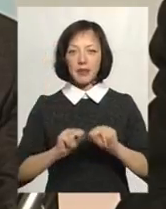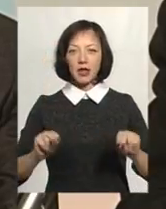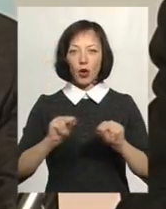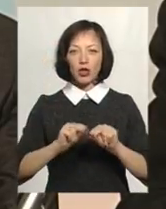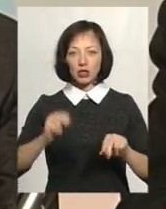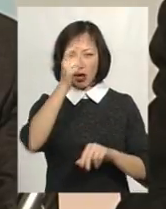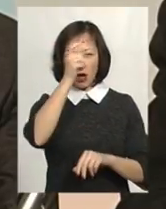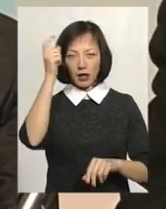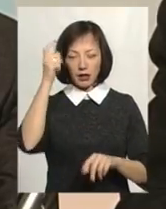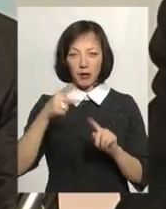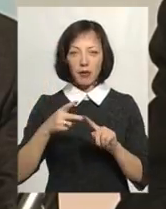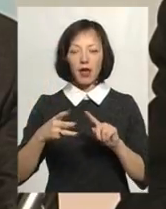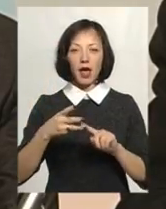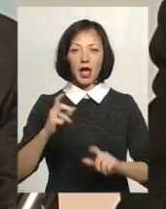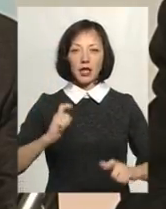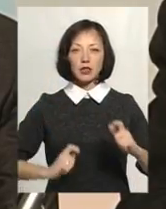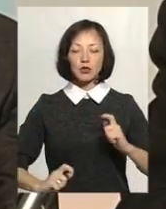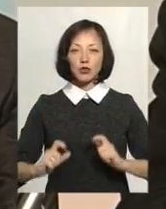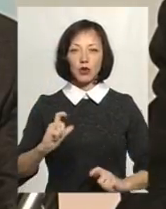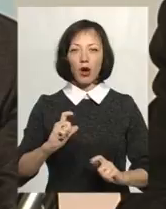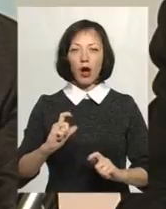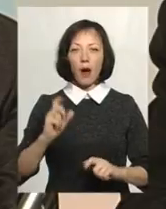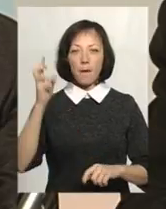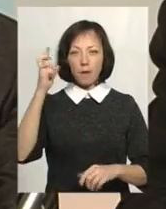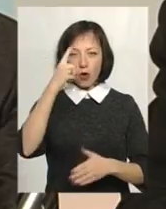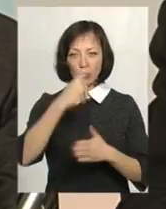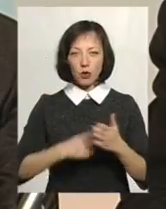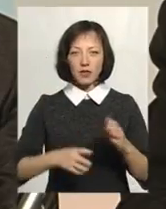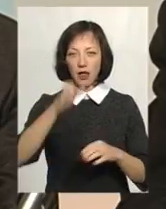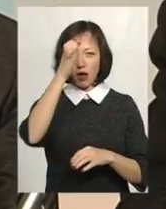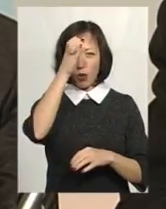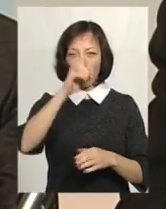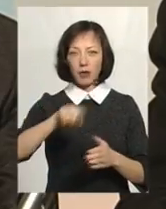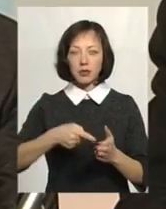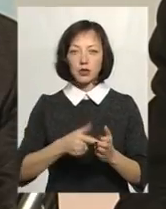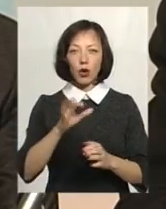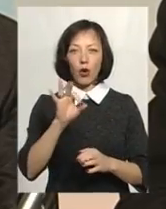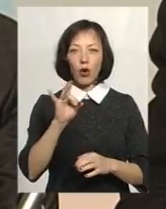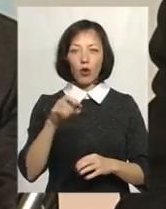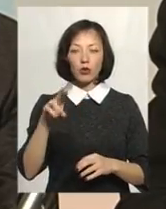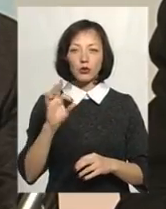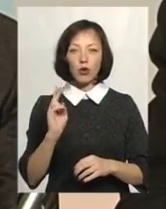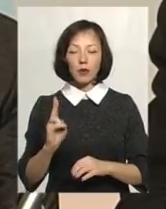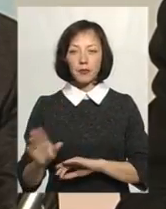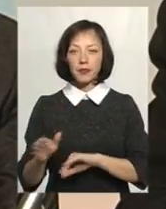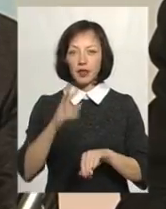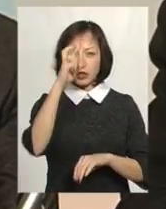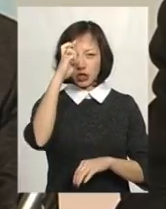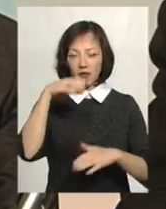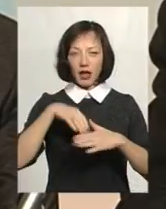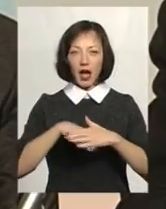педагогічна академія, Інститут богословських наук міста Городок, Державний архів